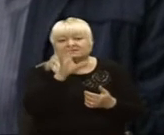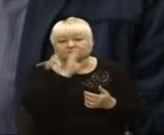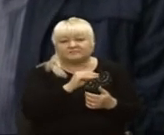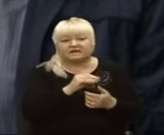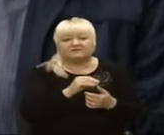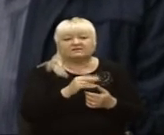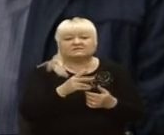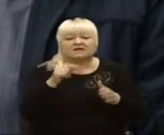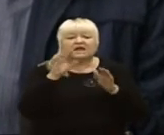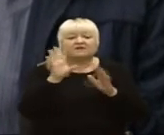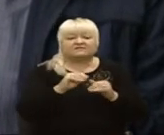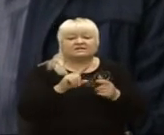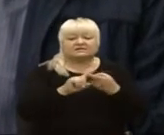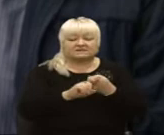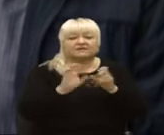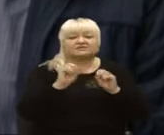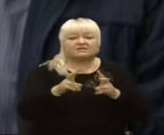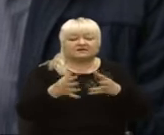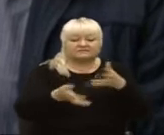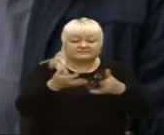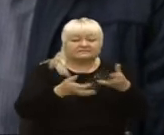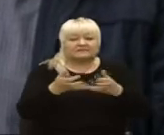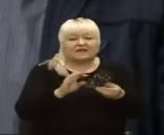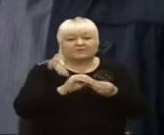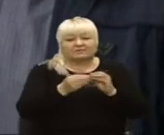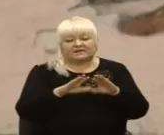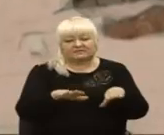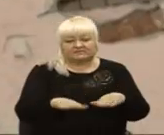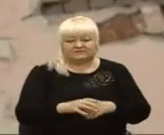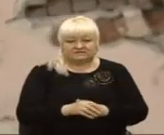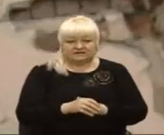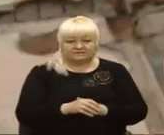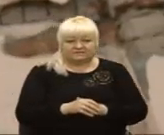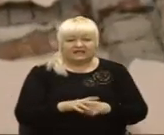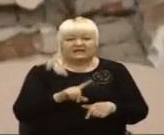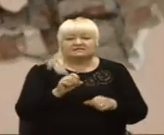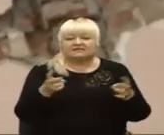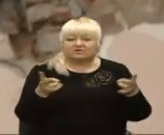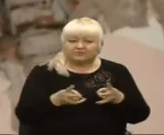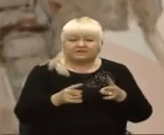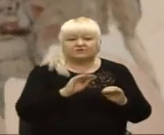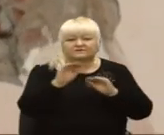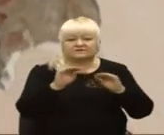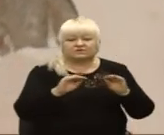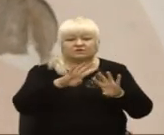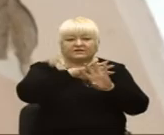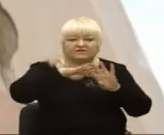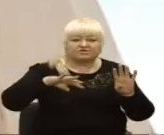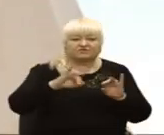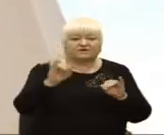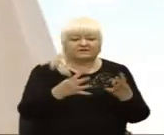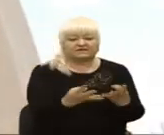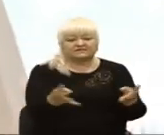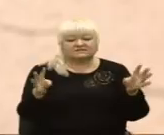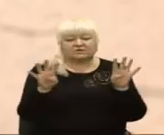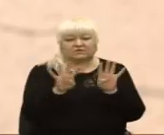знімемо і відкриємо ті проблемні місця, які є на даній споруді. За необхідності встановлять арештування та загородять